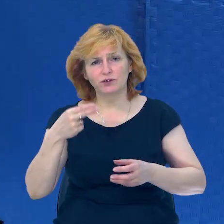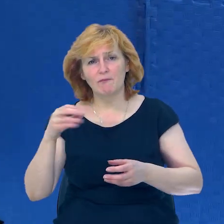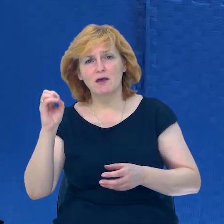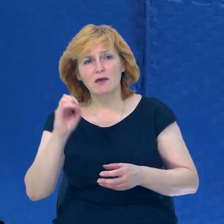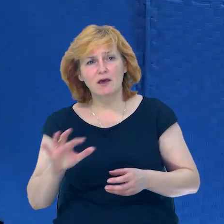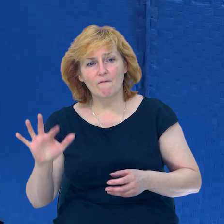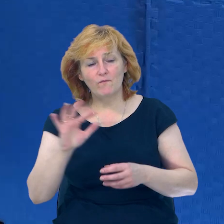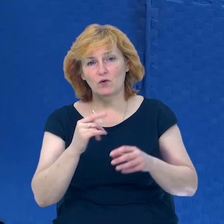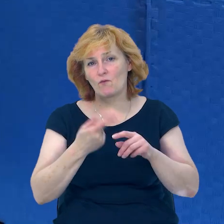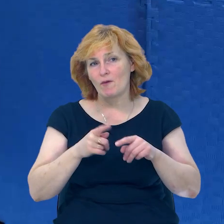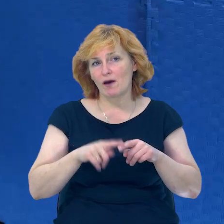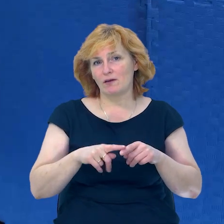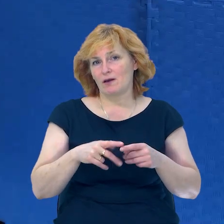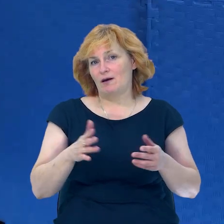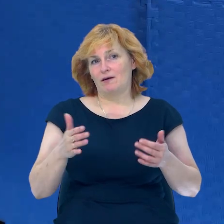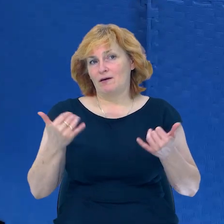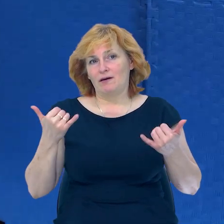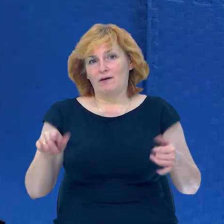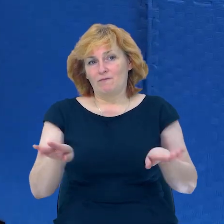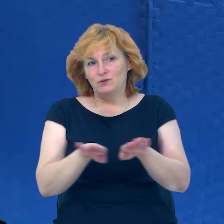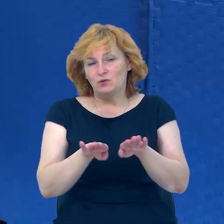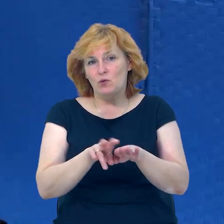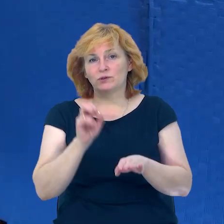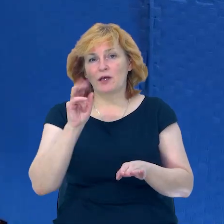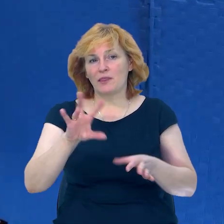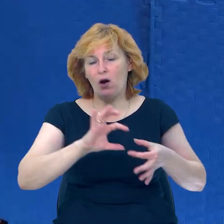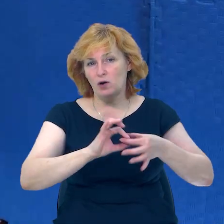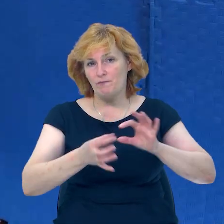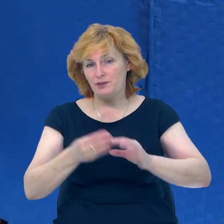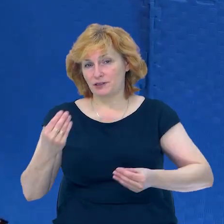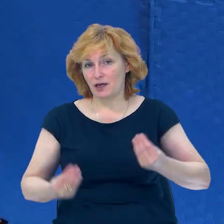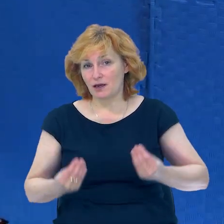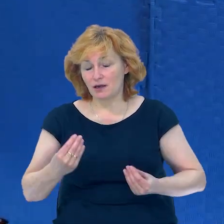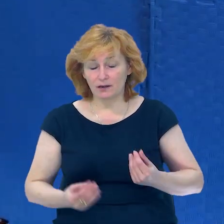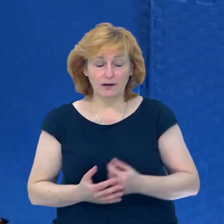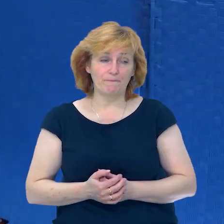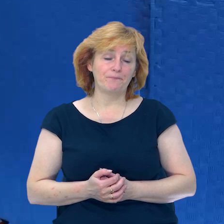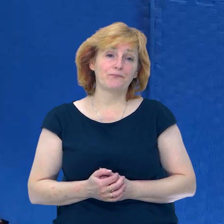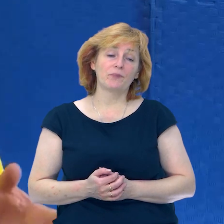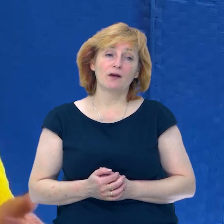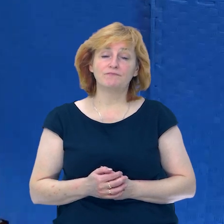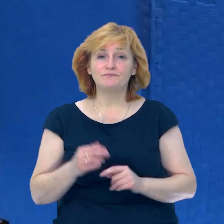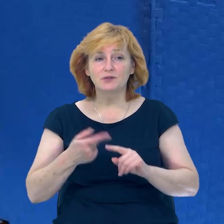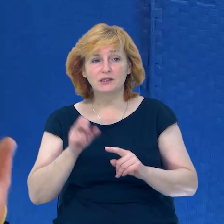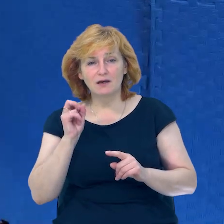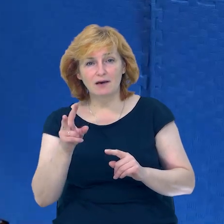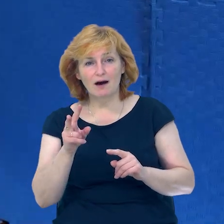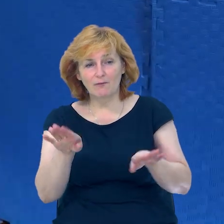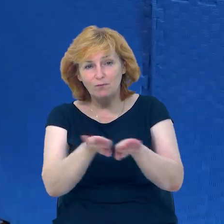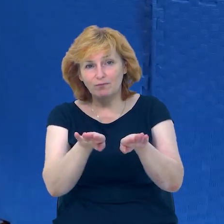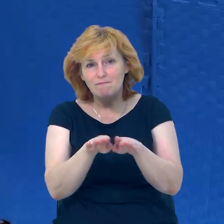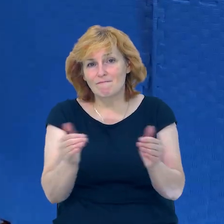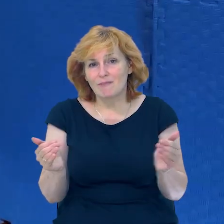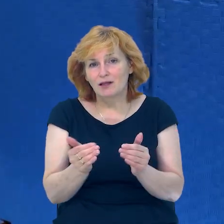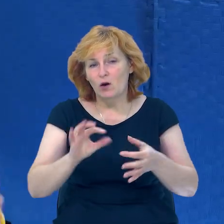турнір. Це ціле дійство більше схоже на Олімпійські ігри. Але дехто говорить, це маленькі Олімпійські